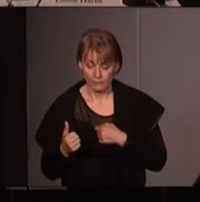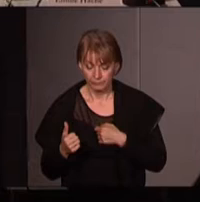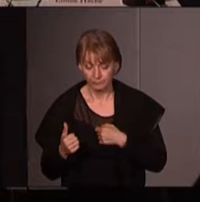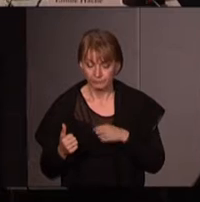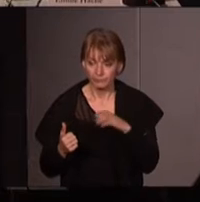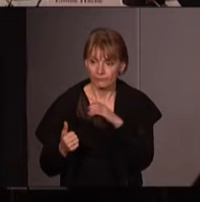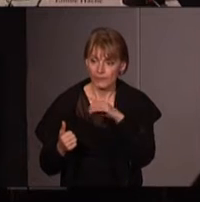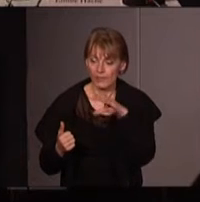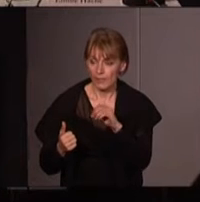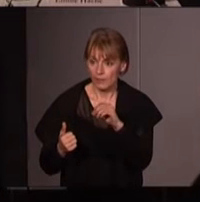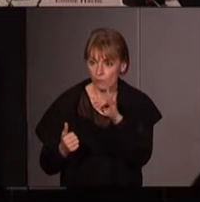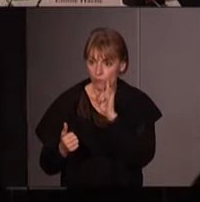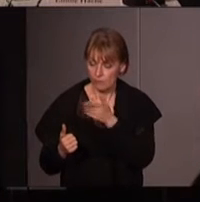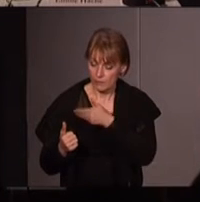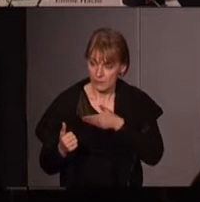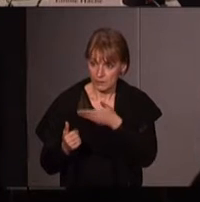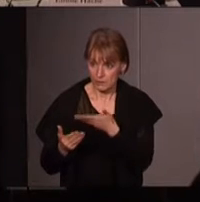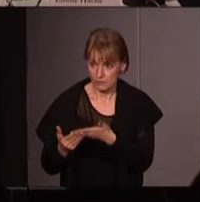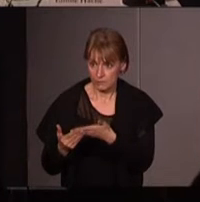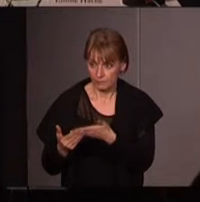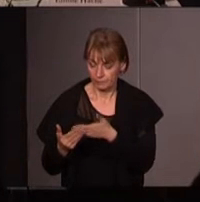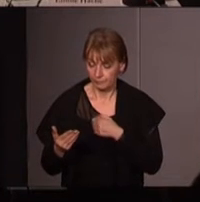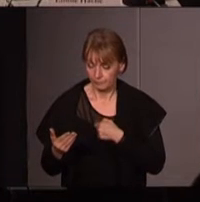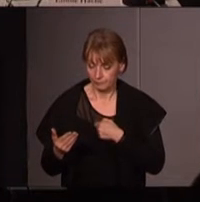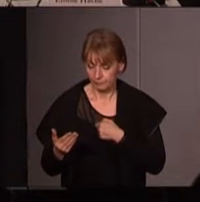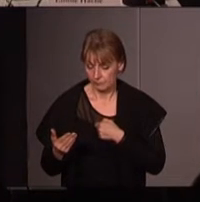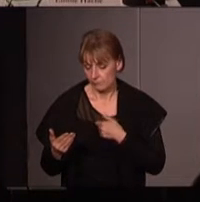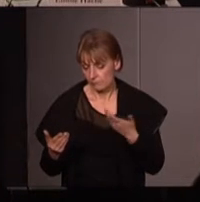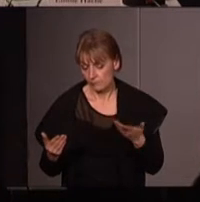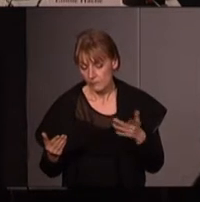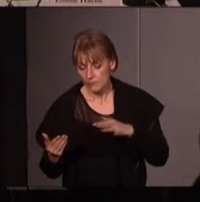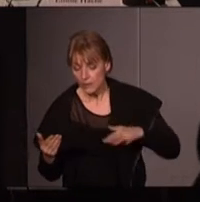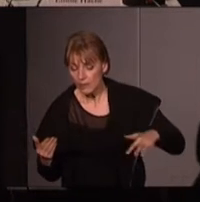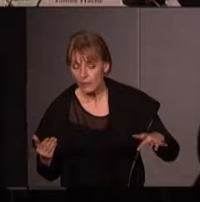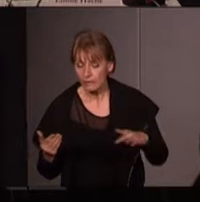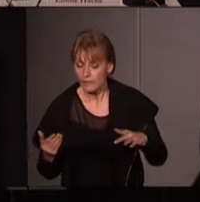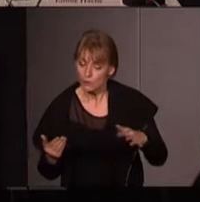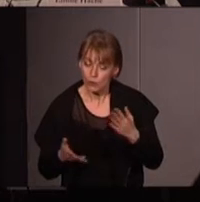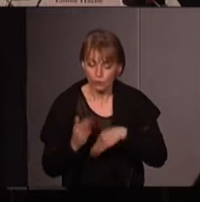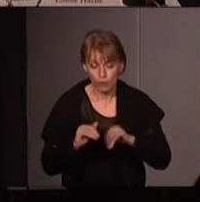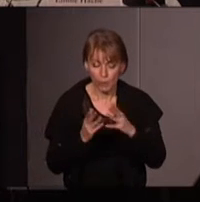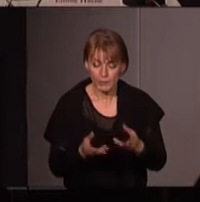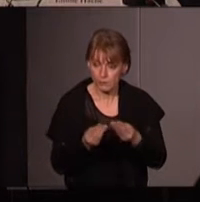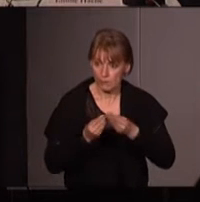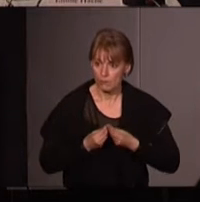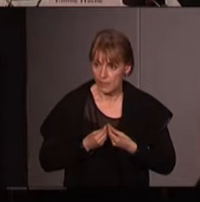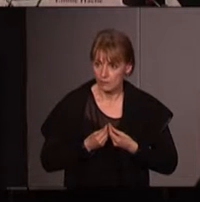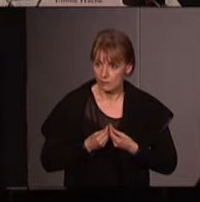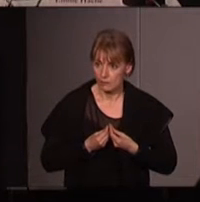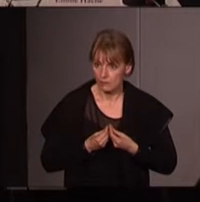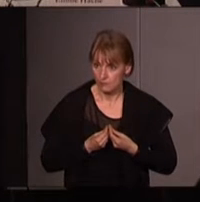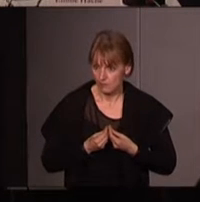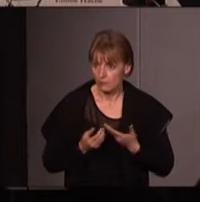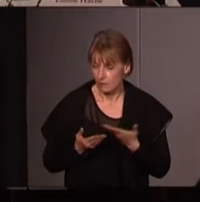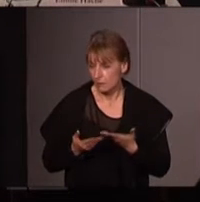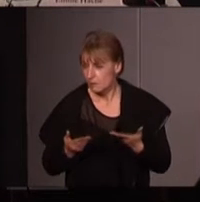'écoféminisme ça serait ramener l'écologie pas la nature mais l'écologie à la maison c'est essayer de faire entendre c'est